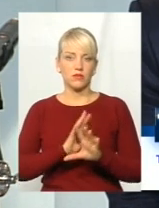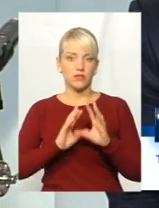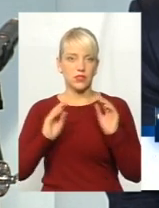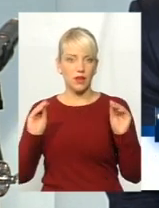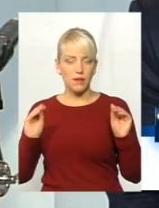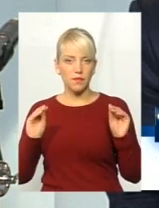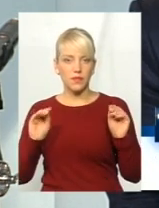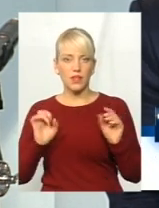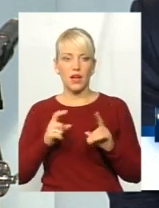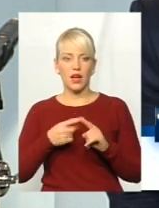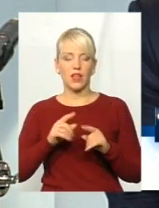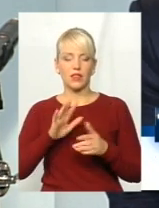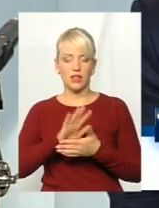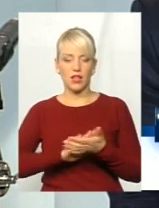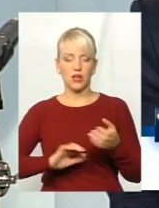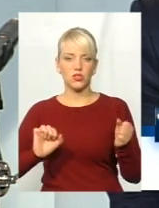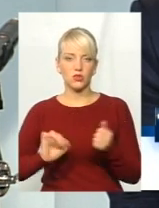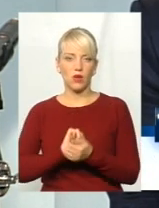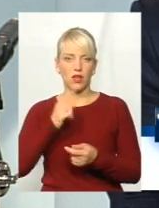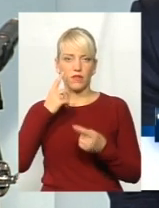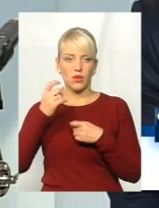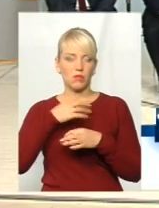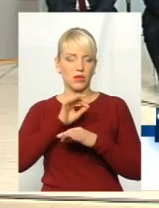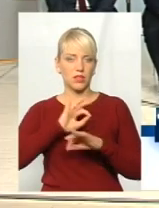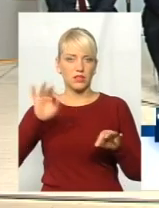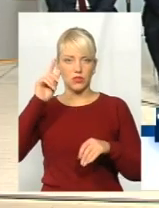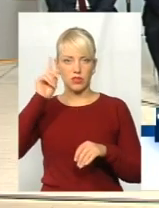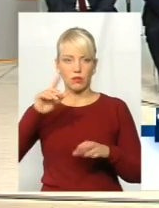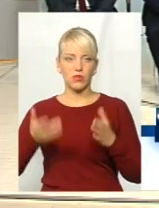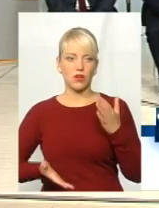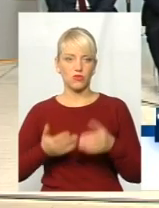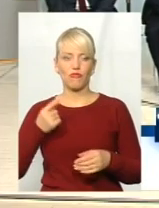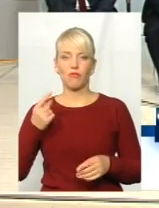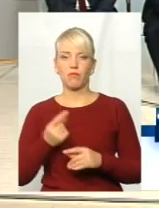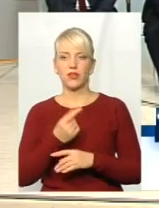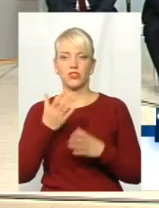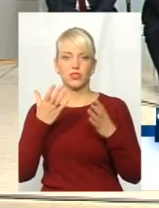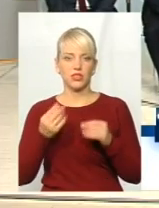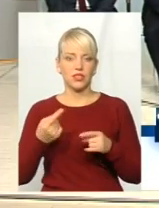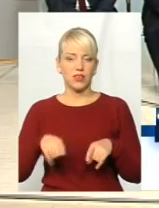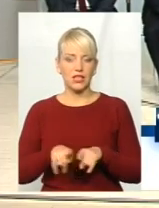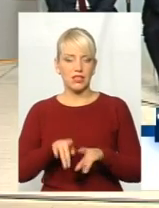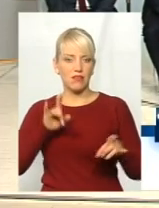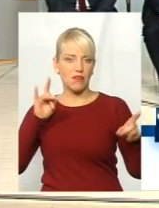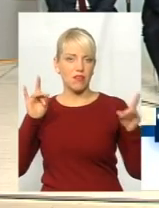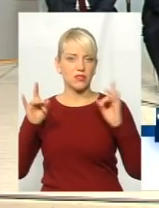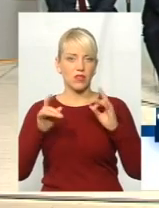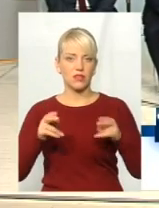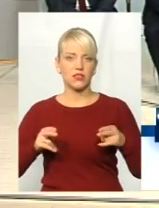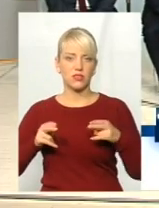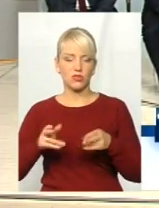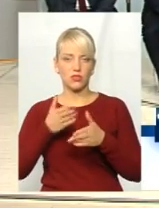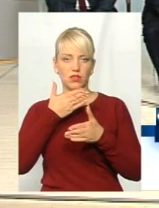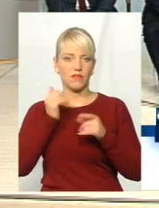Дали суто суху інформацію. Ми ж прекрасно знаємо, що якщо у перші дні такий резонансний злочин не розкритий,